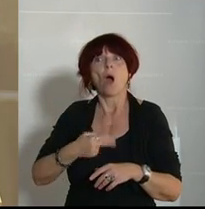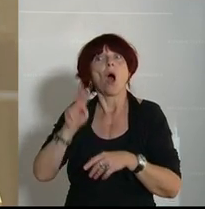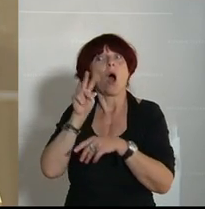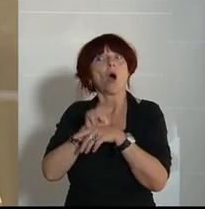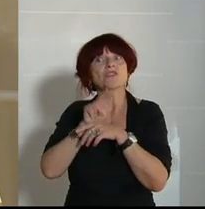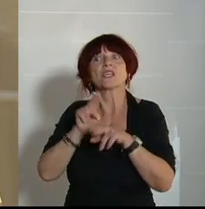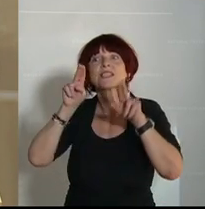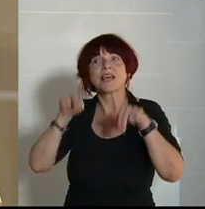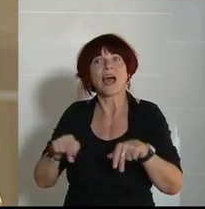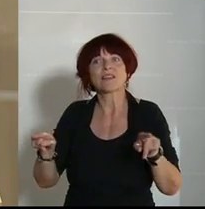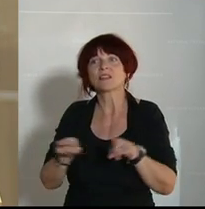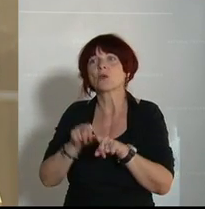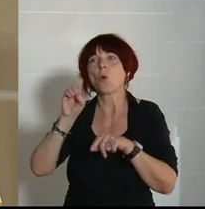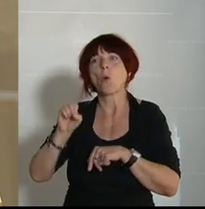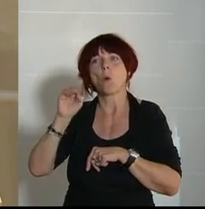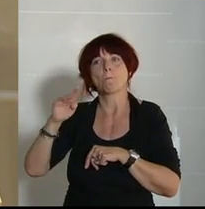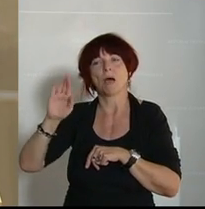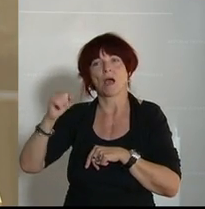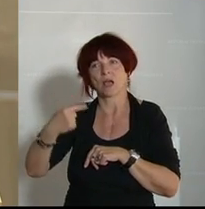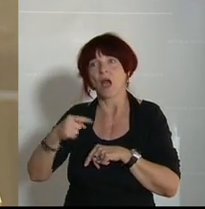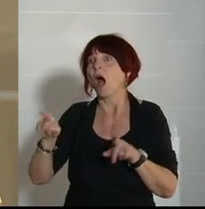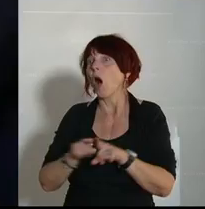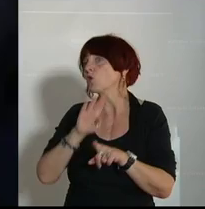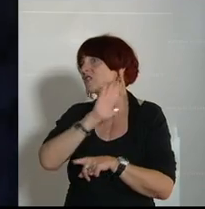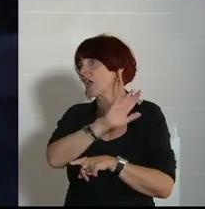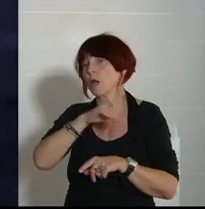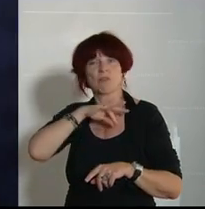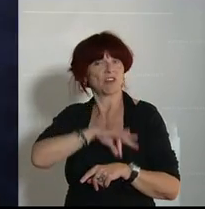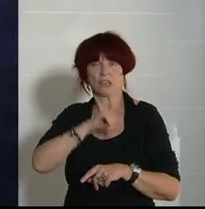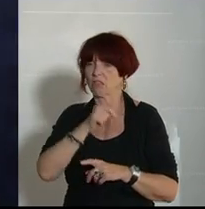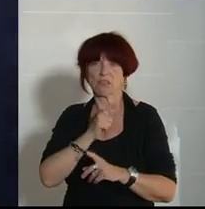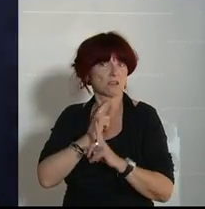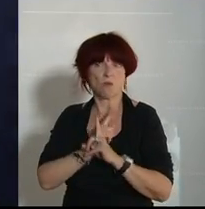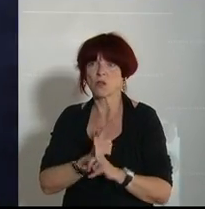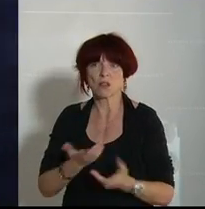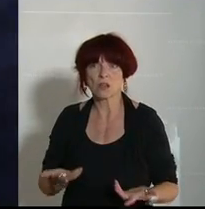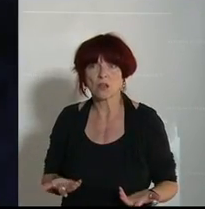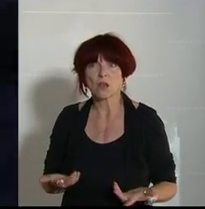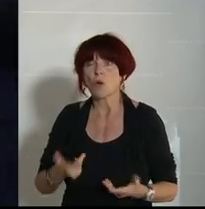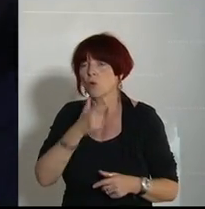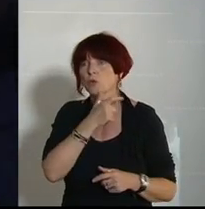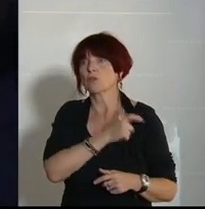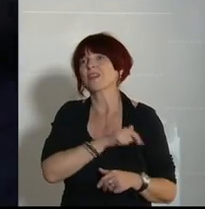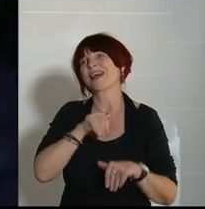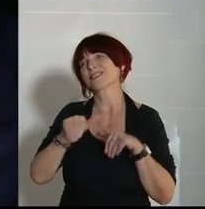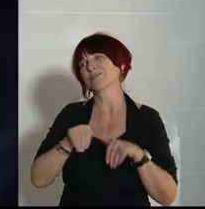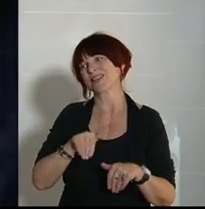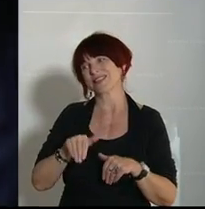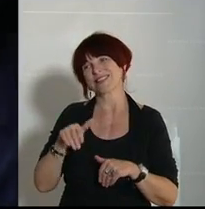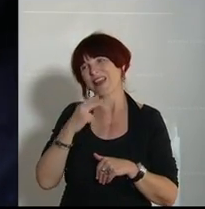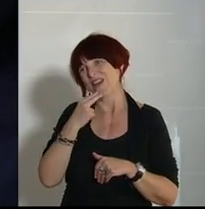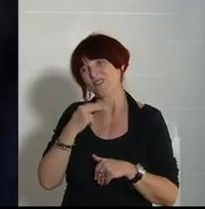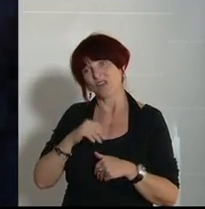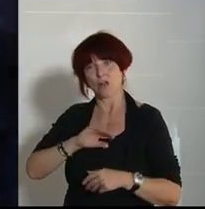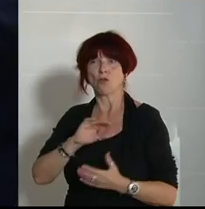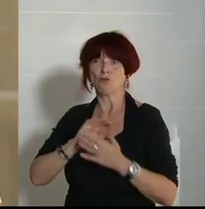dran. Der Aufsichtsrat der ÖBAG verstößt gerade gegen seine Pflichten und vom Finanzminister, ja gut, der wird seinen Freund nicht rausschmeißen, aber er wird es